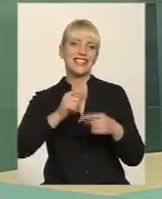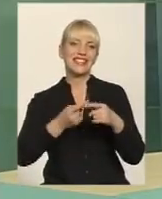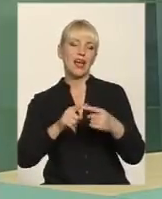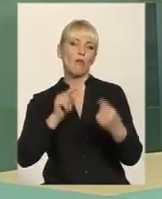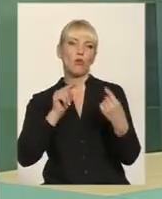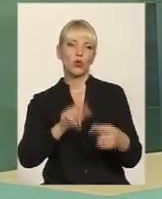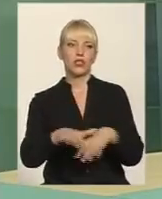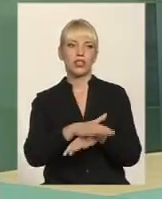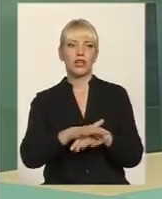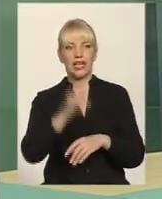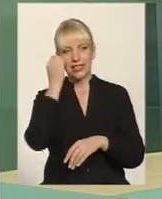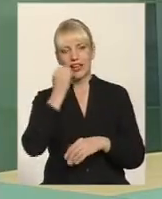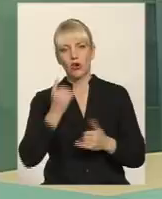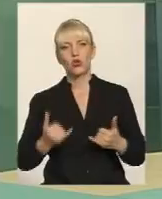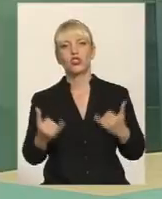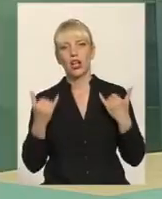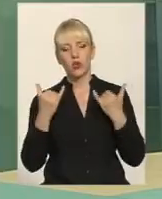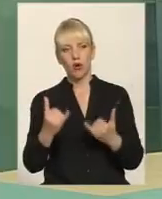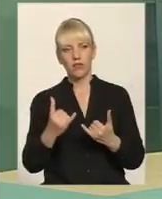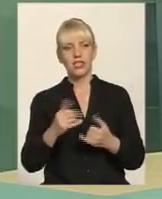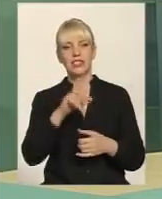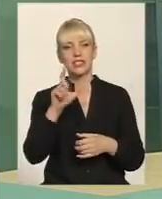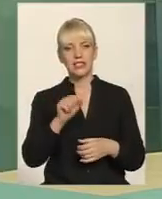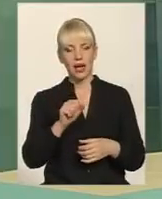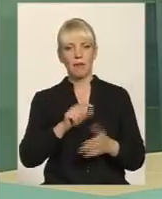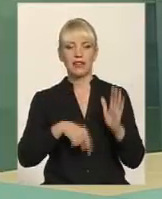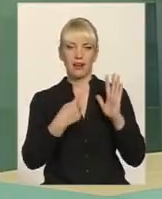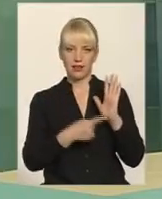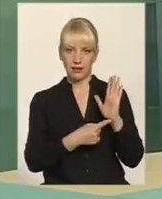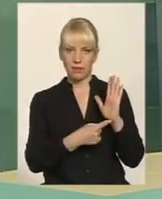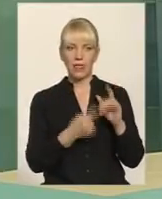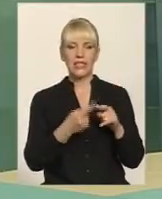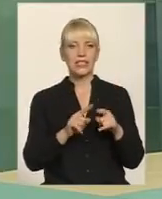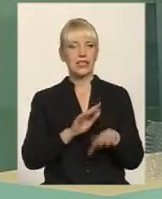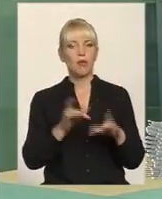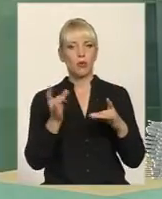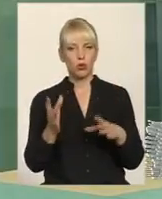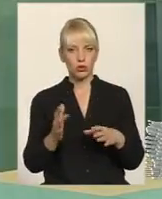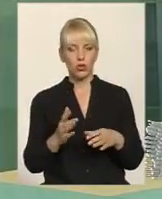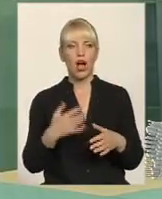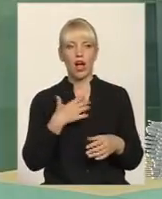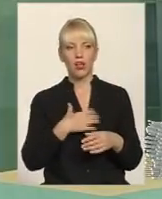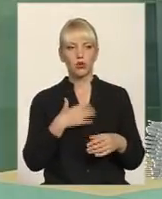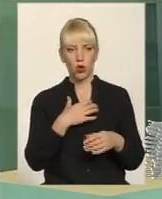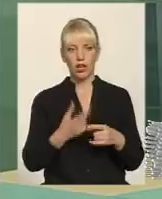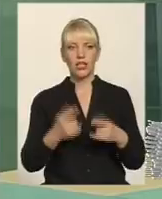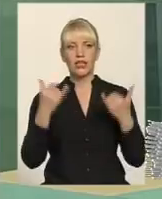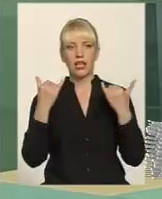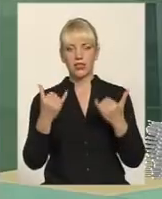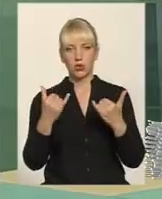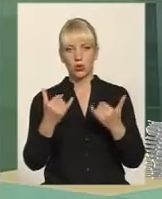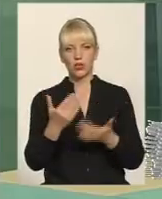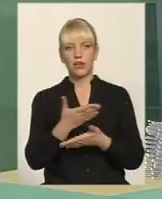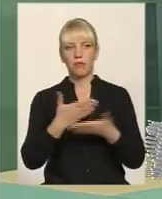шановний. На жаль, ви не назвалися. Дякую вам, шановний, за запитання. Воно не просто актуальне. А сьогодні ми маємо